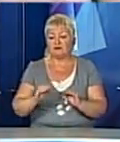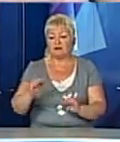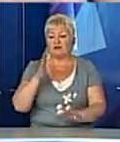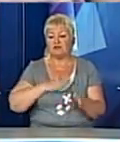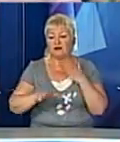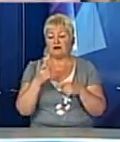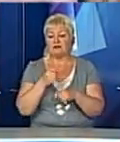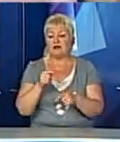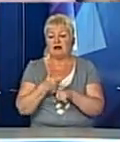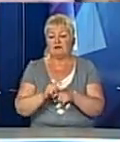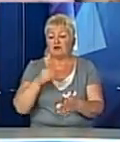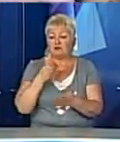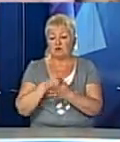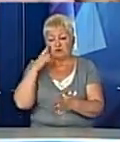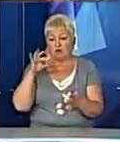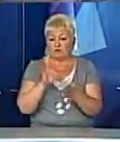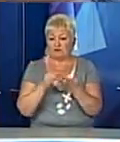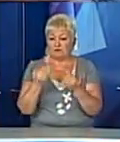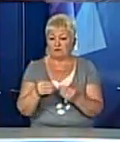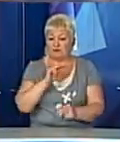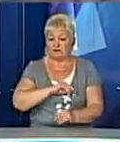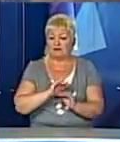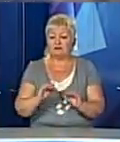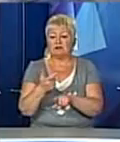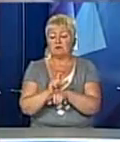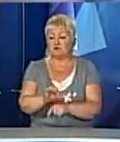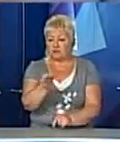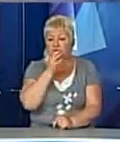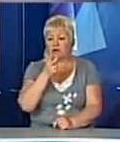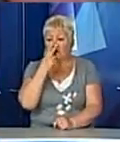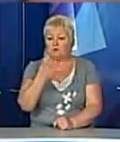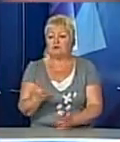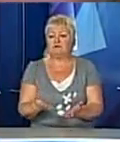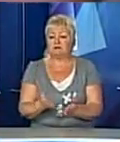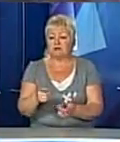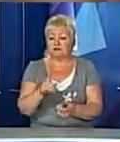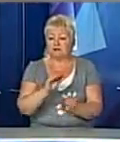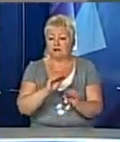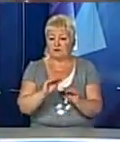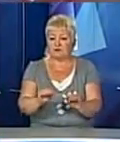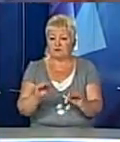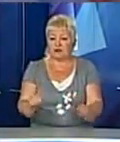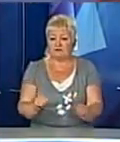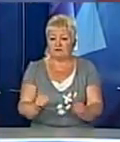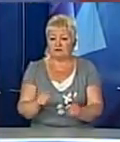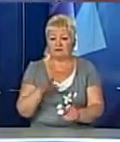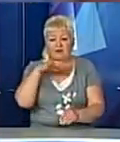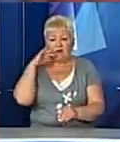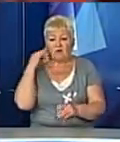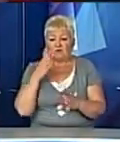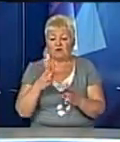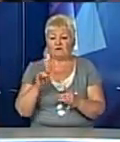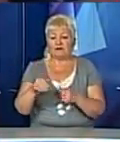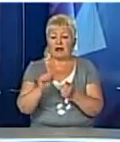найдорожчий подарунок та оцінка твоєї праці. Дітям дуже подобається. Подивіться, які в нас встановлені контейнери для паперу,